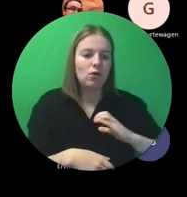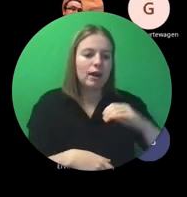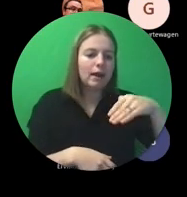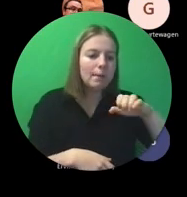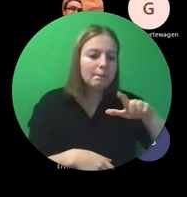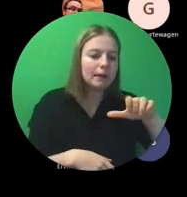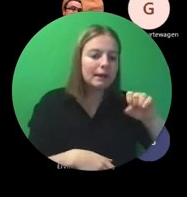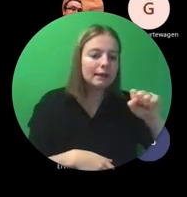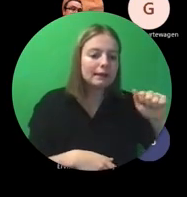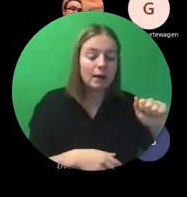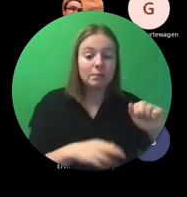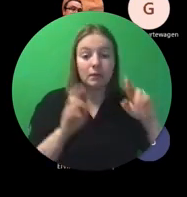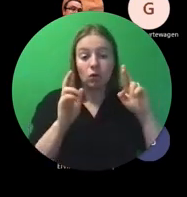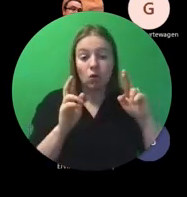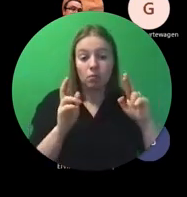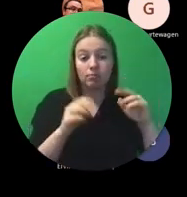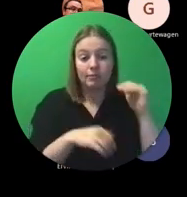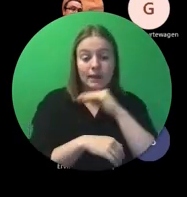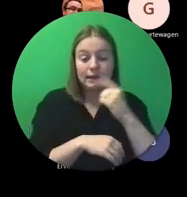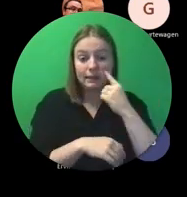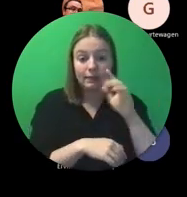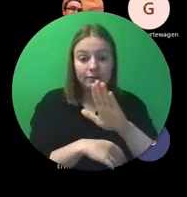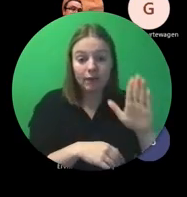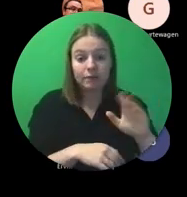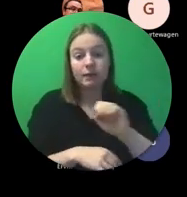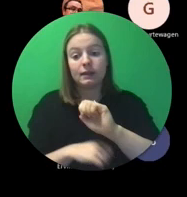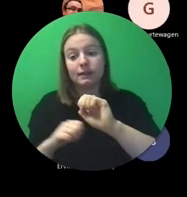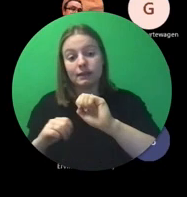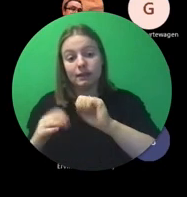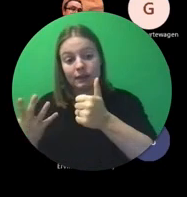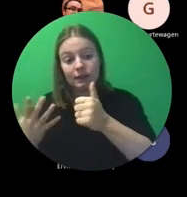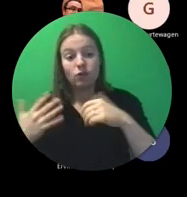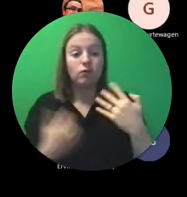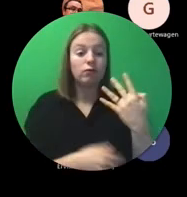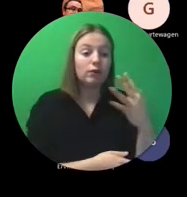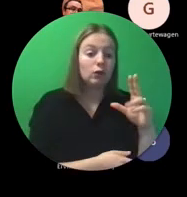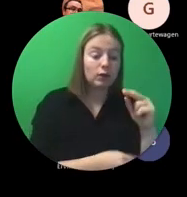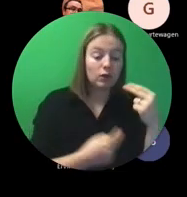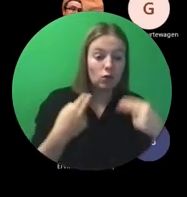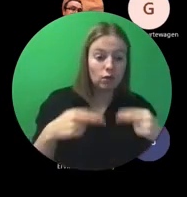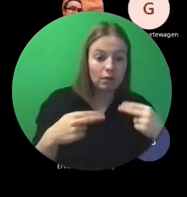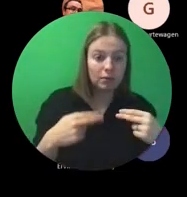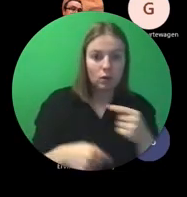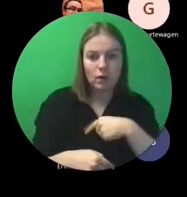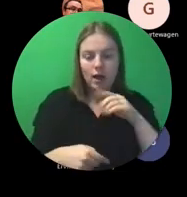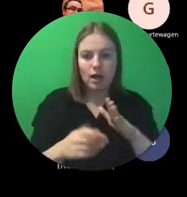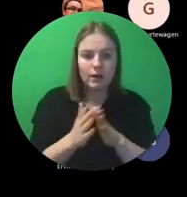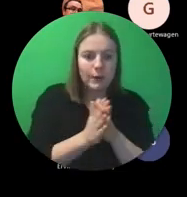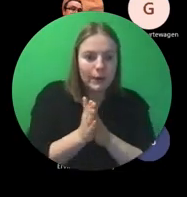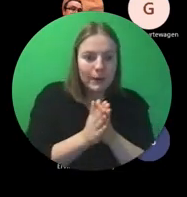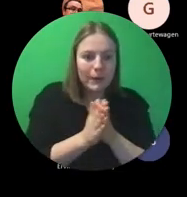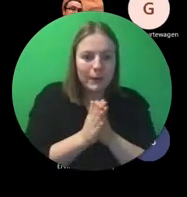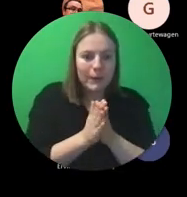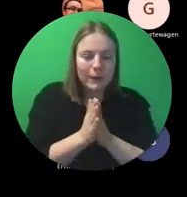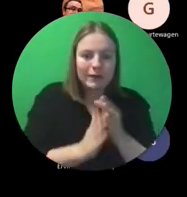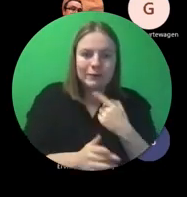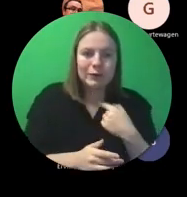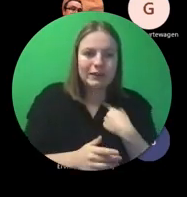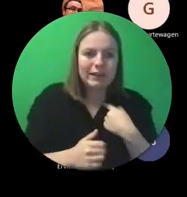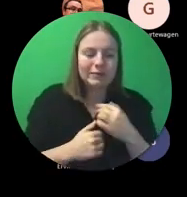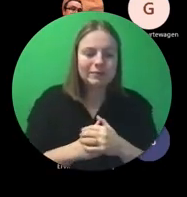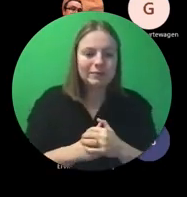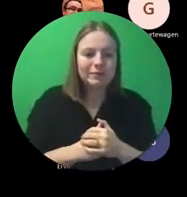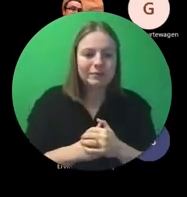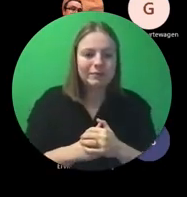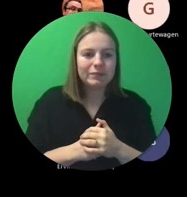gaan we elkaar zien dan het zijde 16e en het zijde 24ste wij kijken daar alleszins heel erg naar uit het kan in normaal